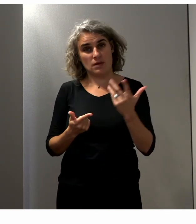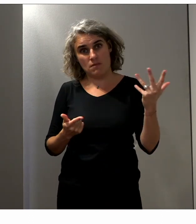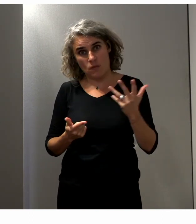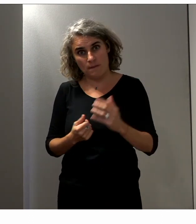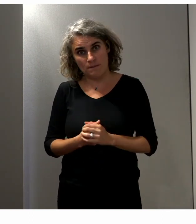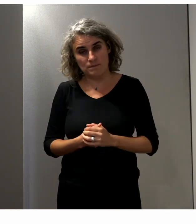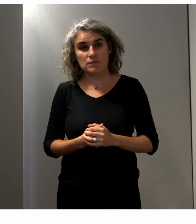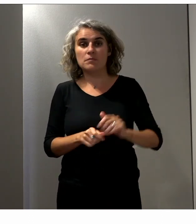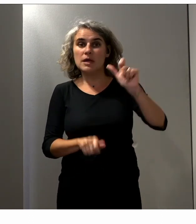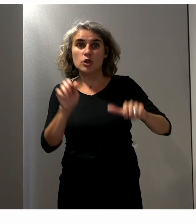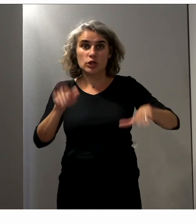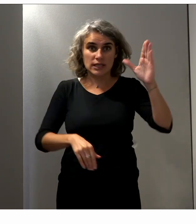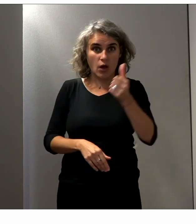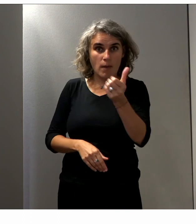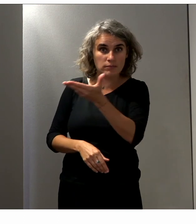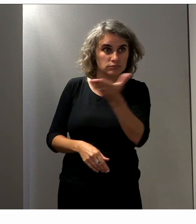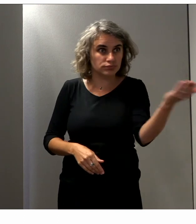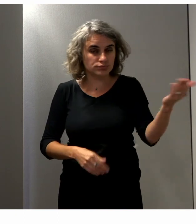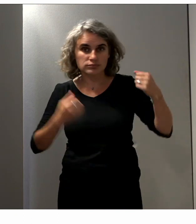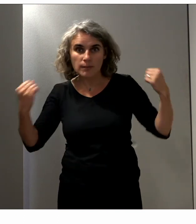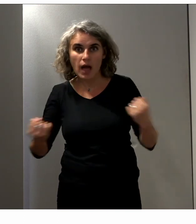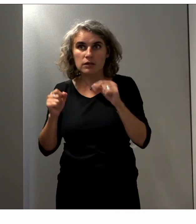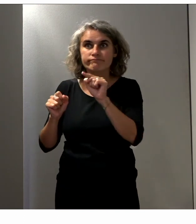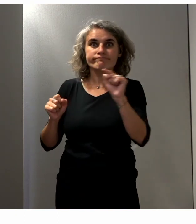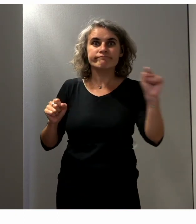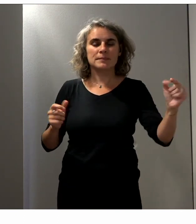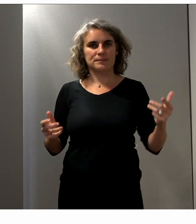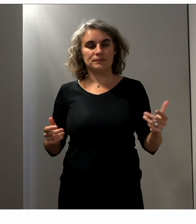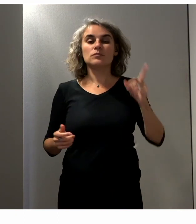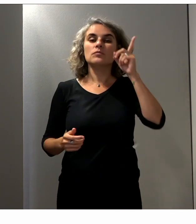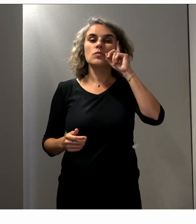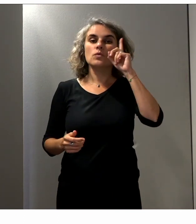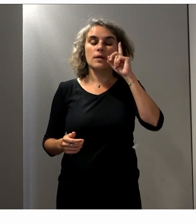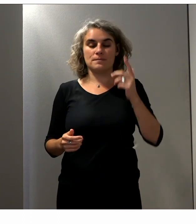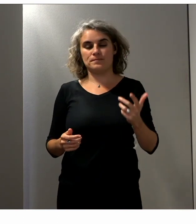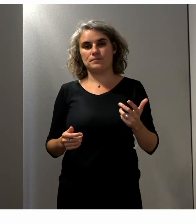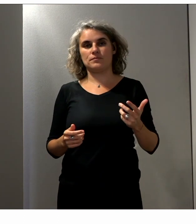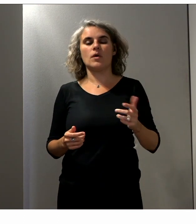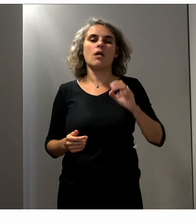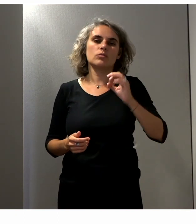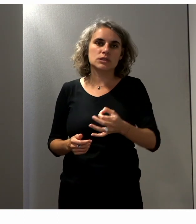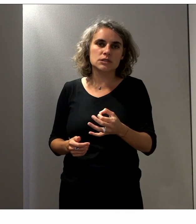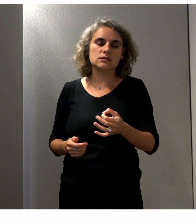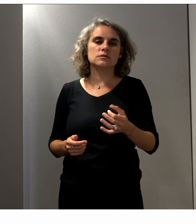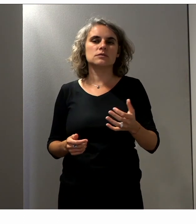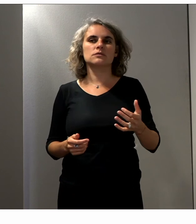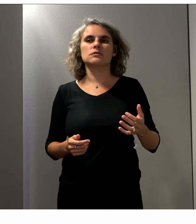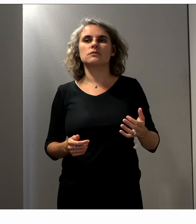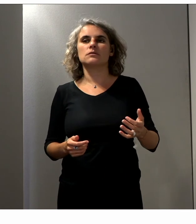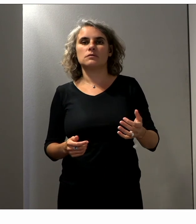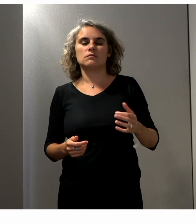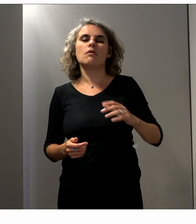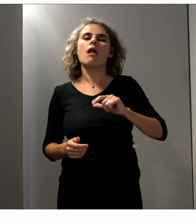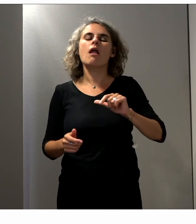campagne des candidats. Effectivement, on a comme matériau la